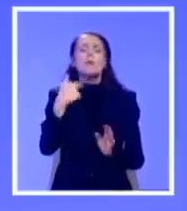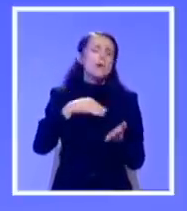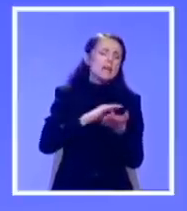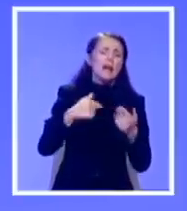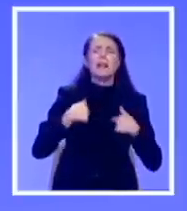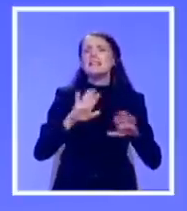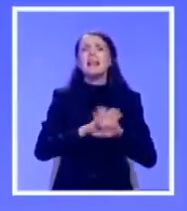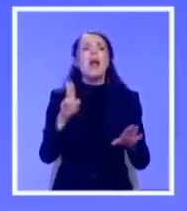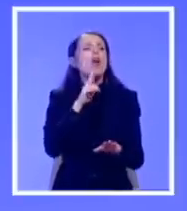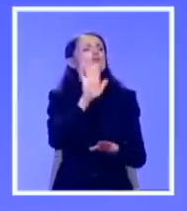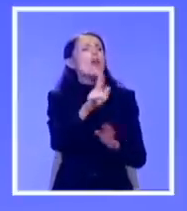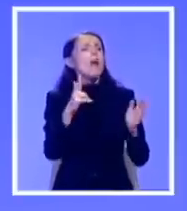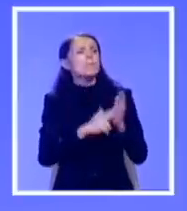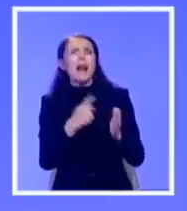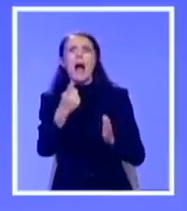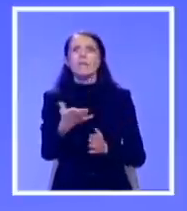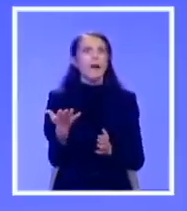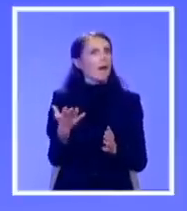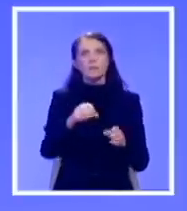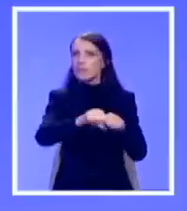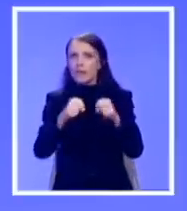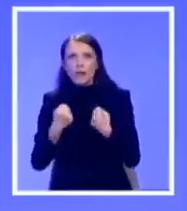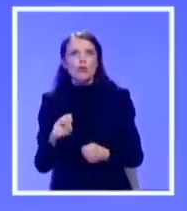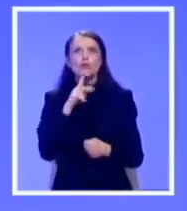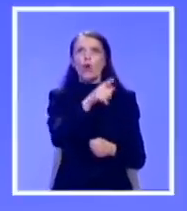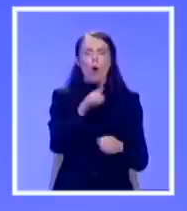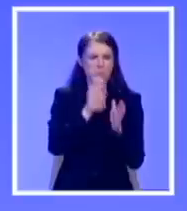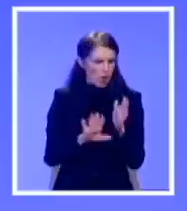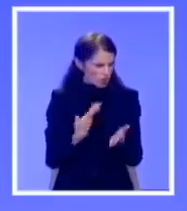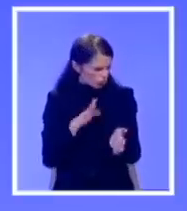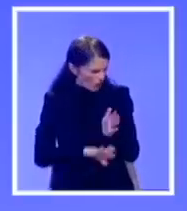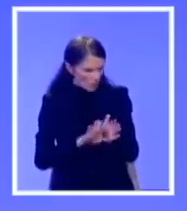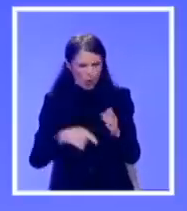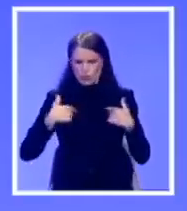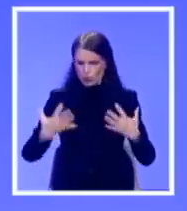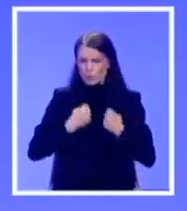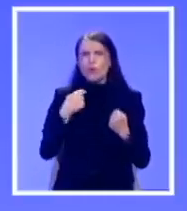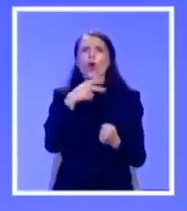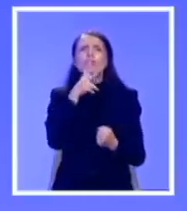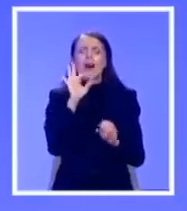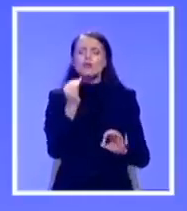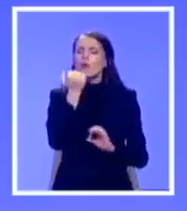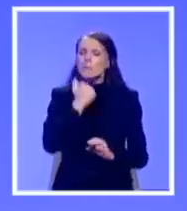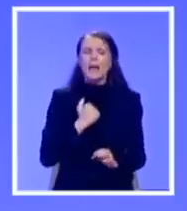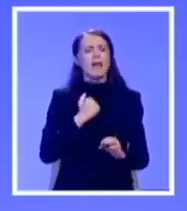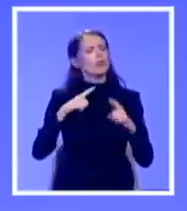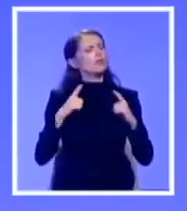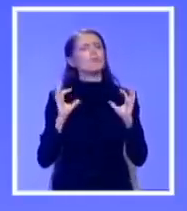slobode ugroženi i oni koji su poniženi, oni koji su uplašeni, oni koji su željni pravde, oni koji žele da žive u normalnoj zemlji i to zaslužuju.